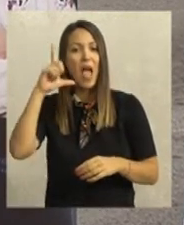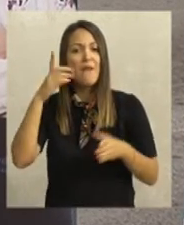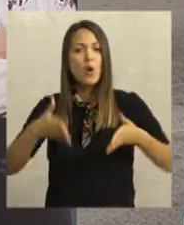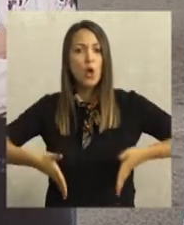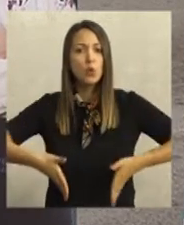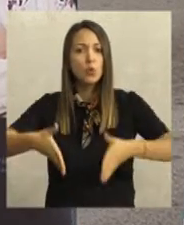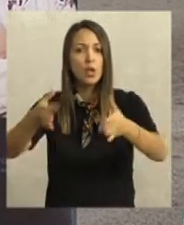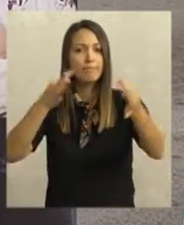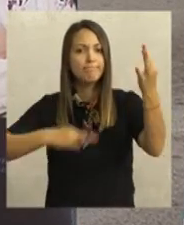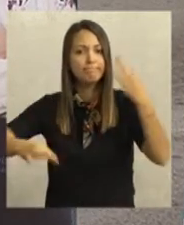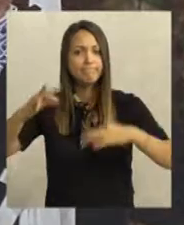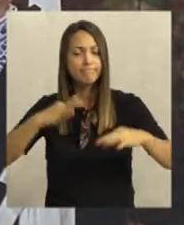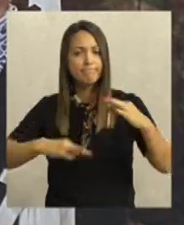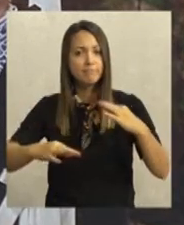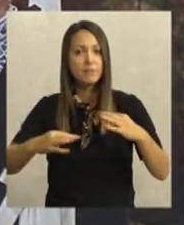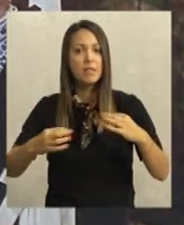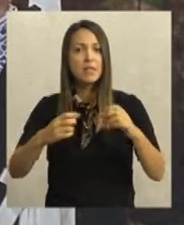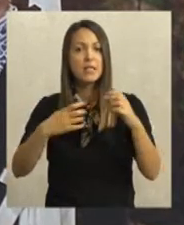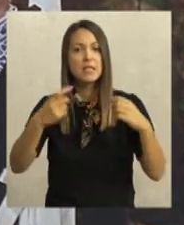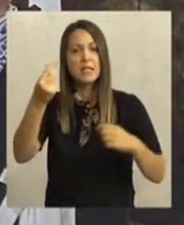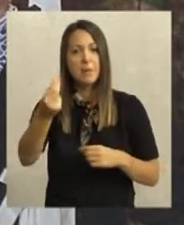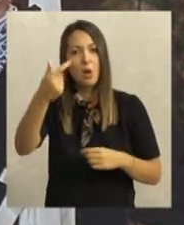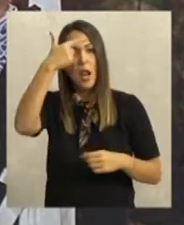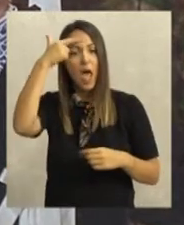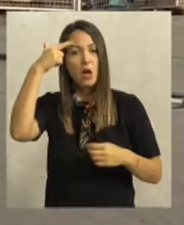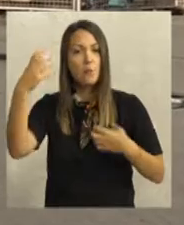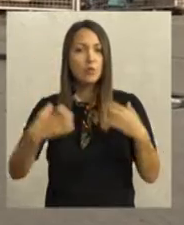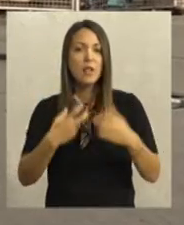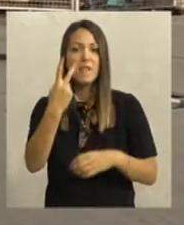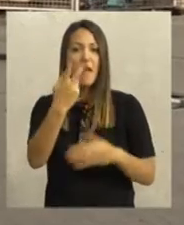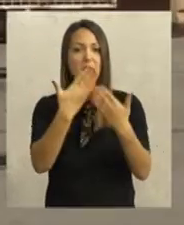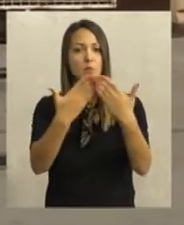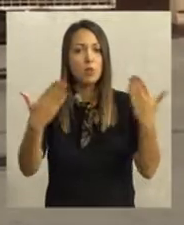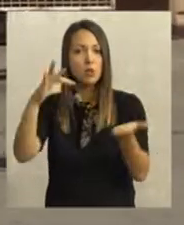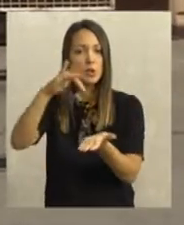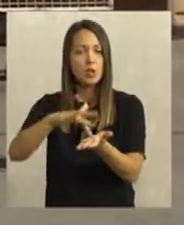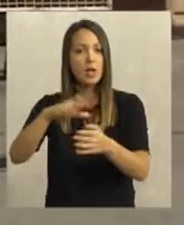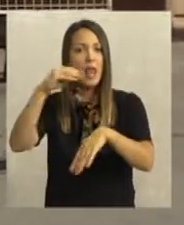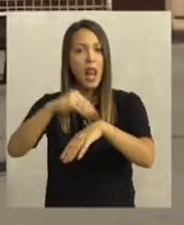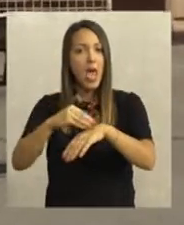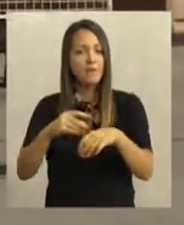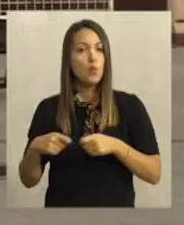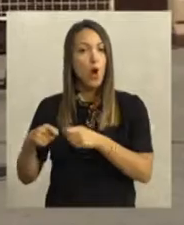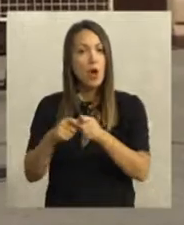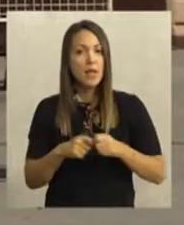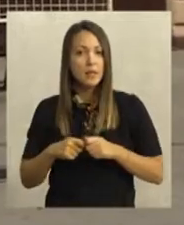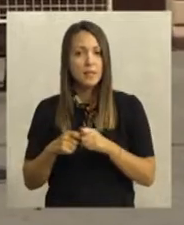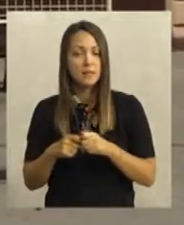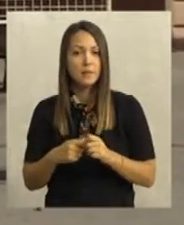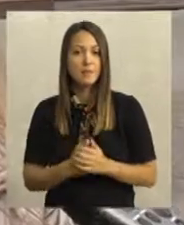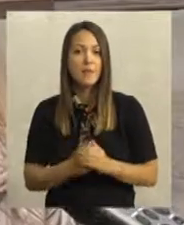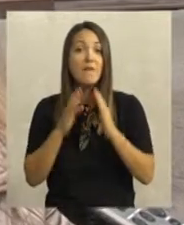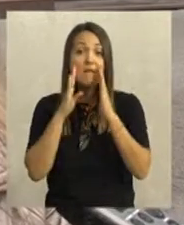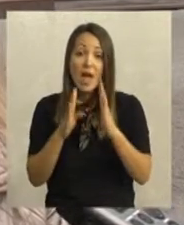gradskim ulicama, a revija nošnji u Srpskom narodnom pozorištu i dve izložbe na trgu slobode, najavljuju organizatori.